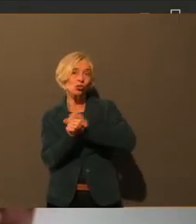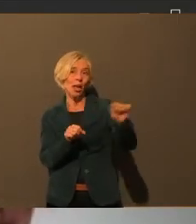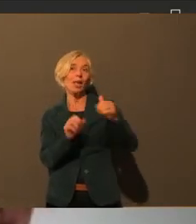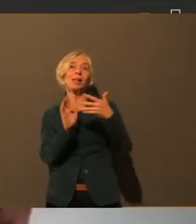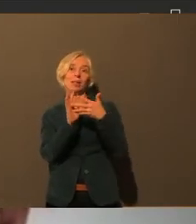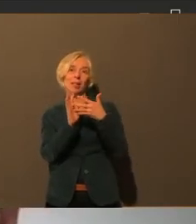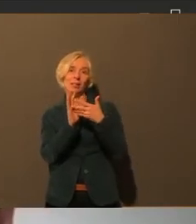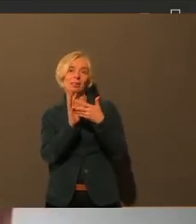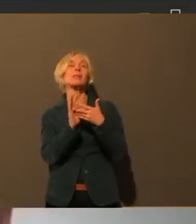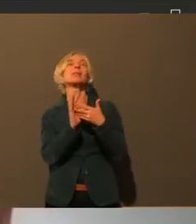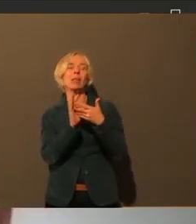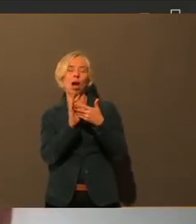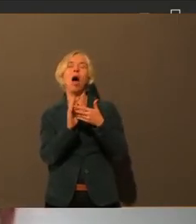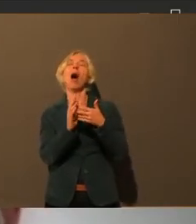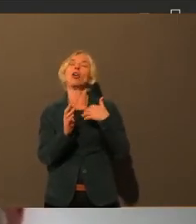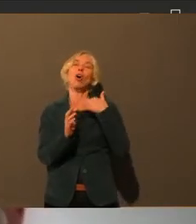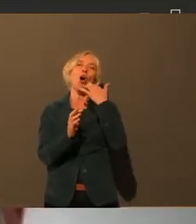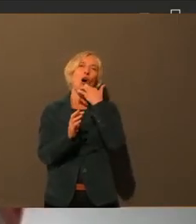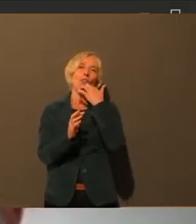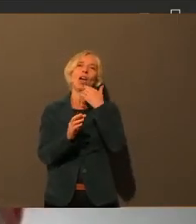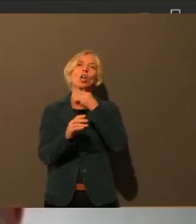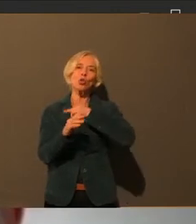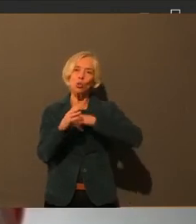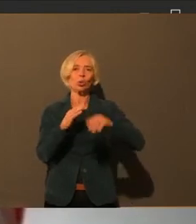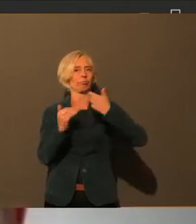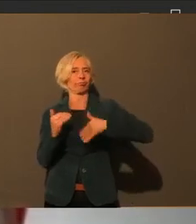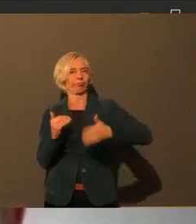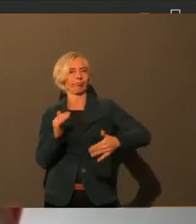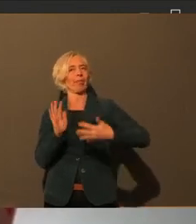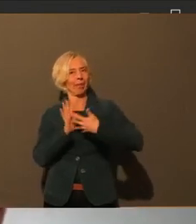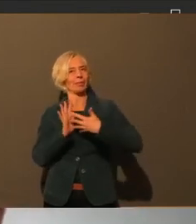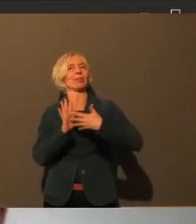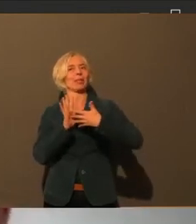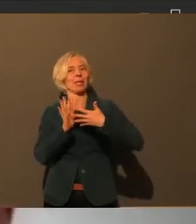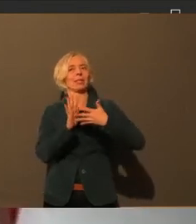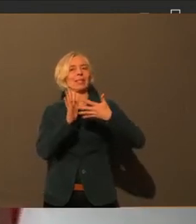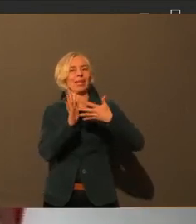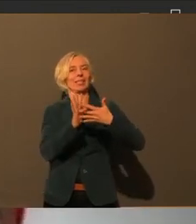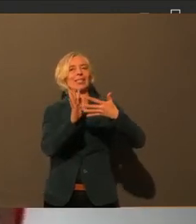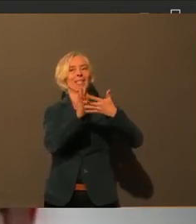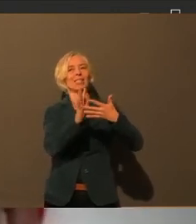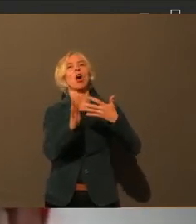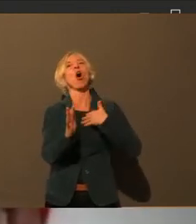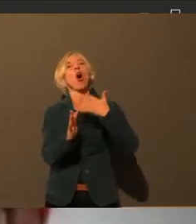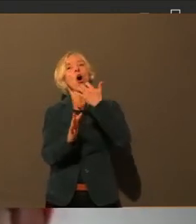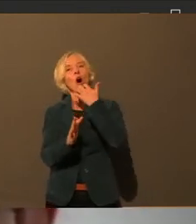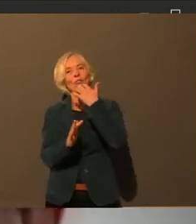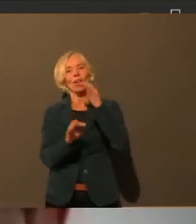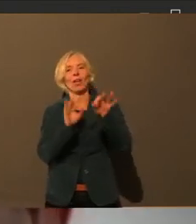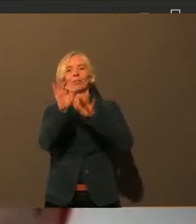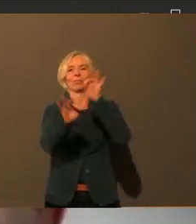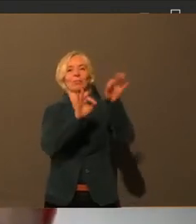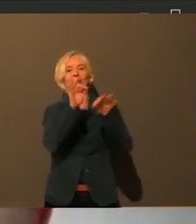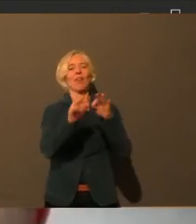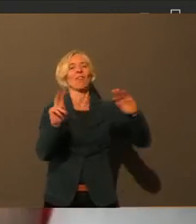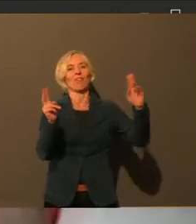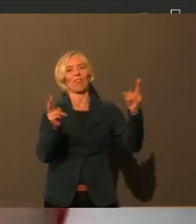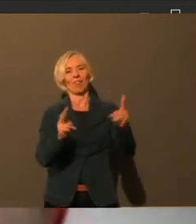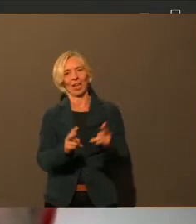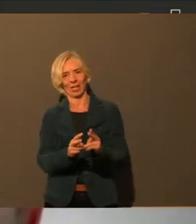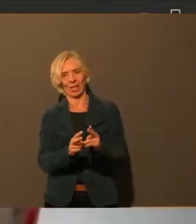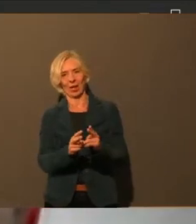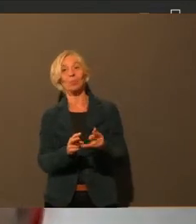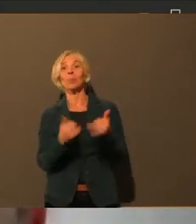Ausbrüche dann stattfinden. Bis jetzt haben wir noch die alten Ausbrüche, die noch aufgetreten sind vor der Einführung der